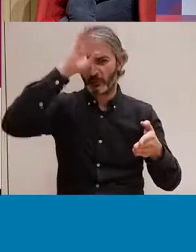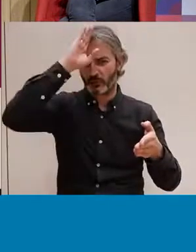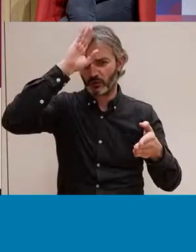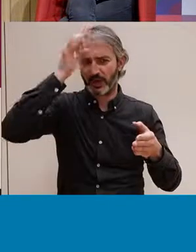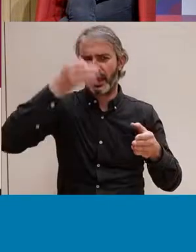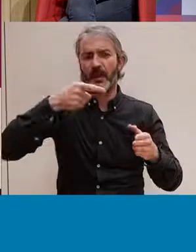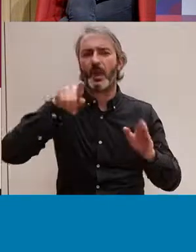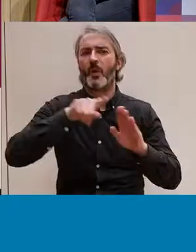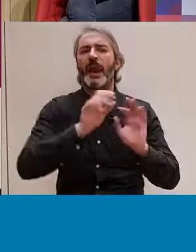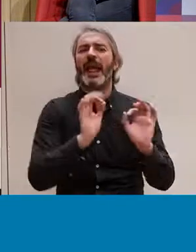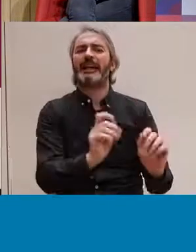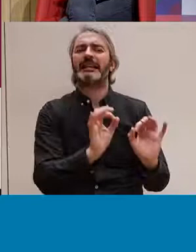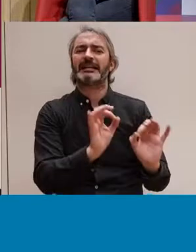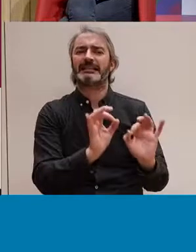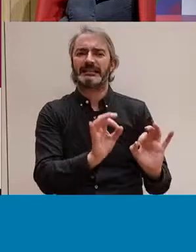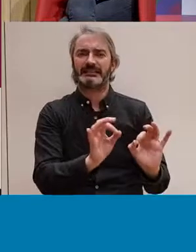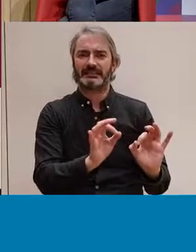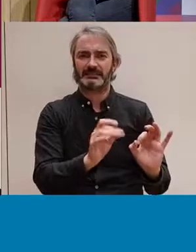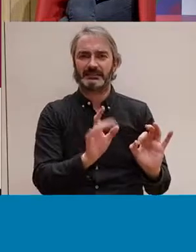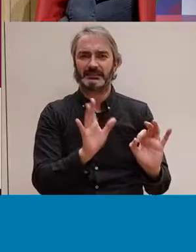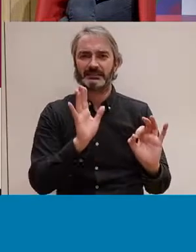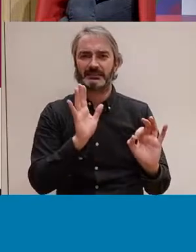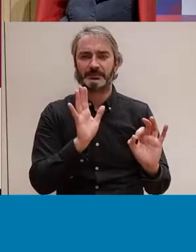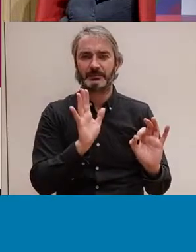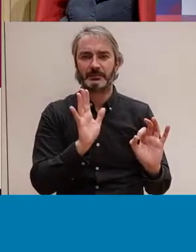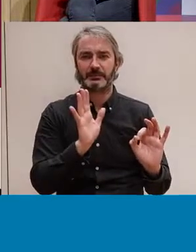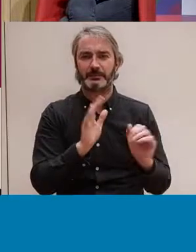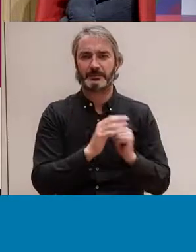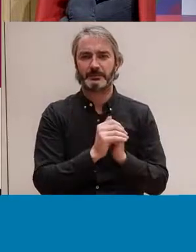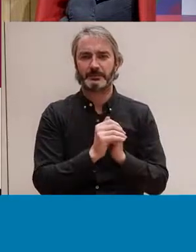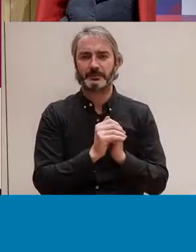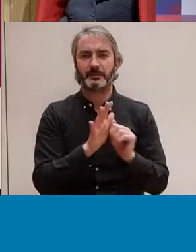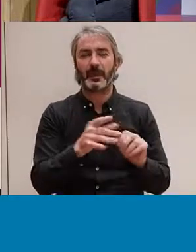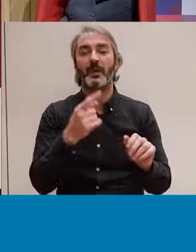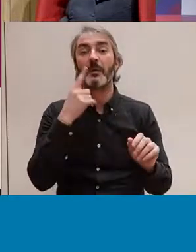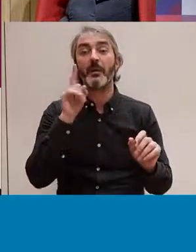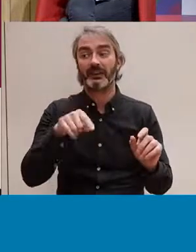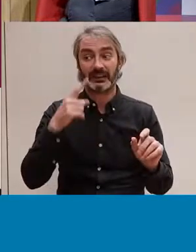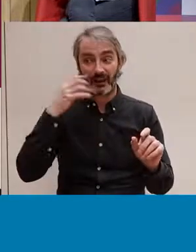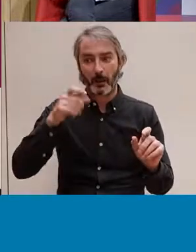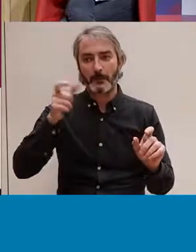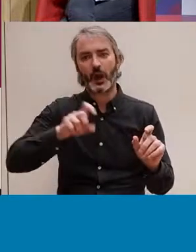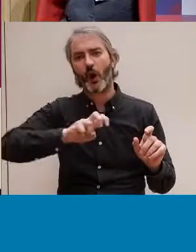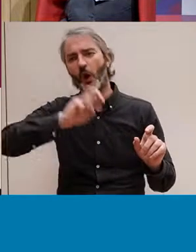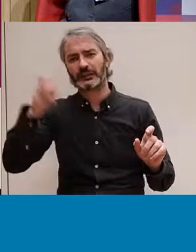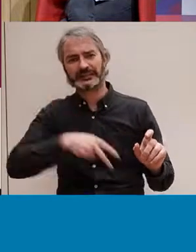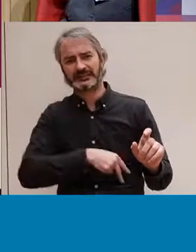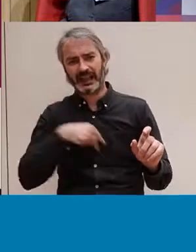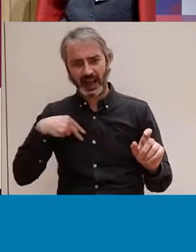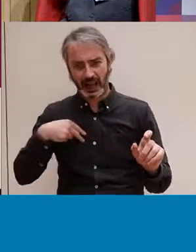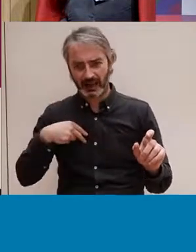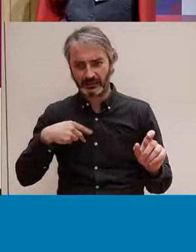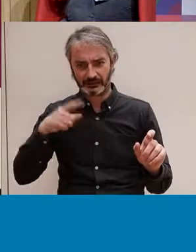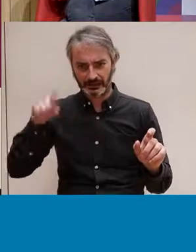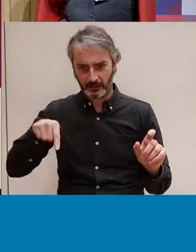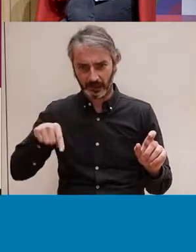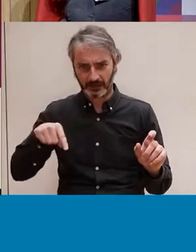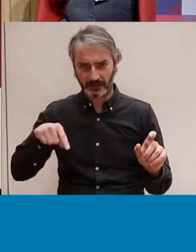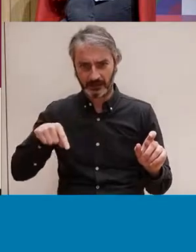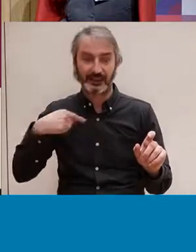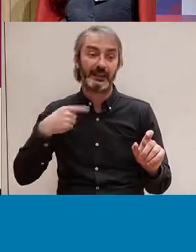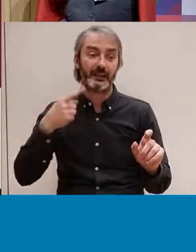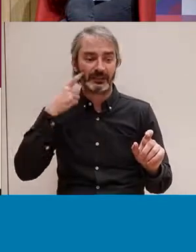porta que hi ha una presumpció de heterosexualitat també de totes les persones en general però també de les nostres joves i